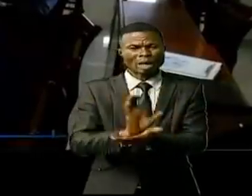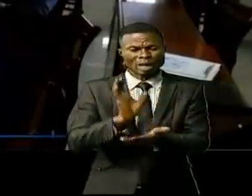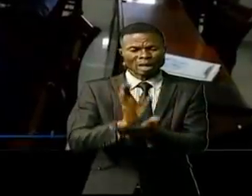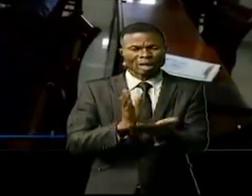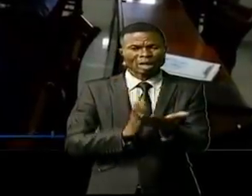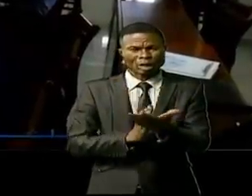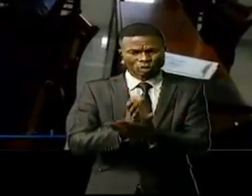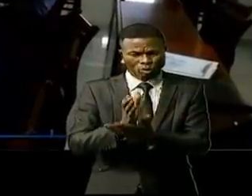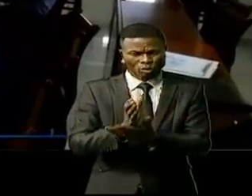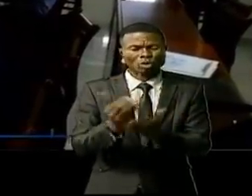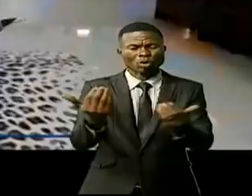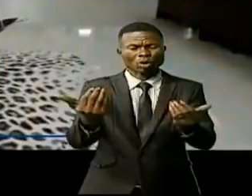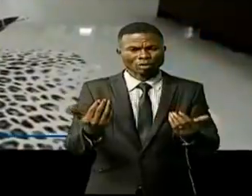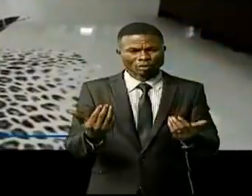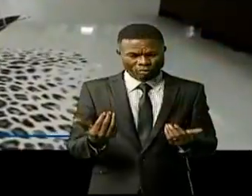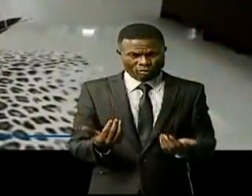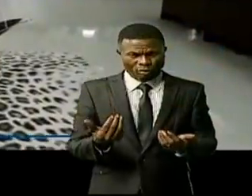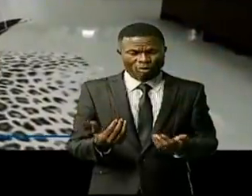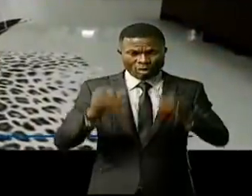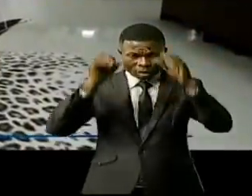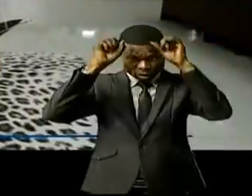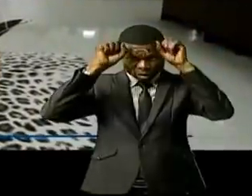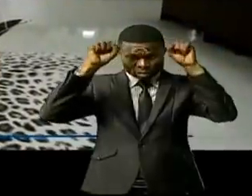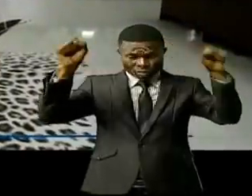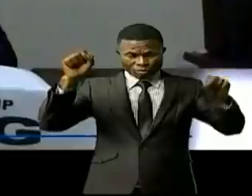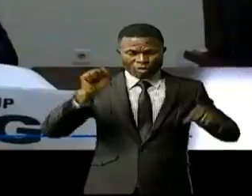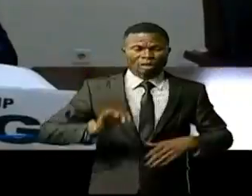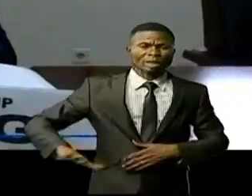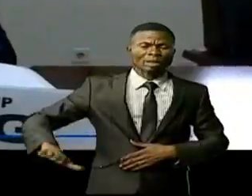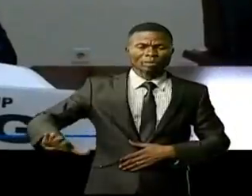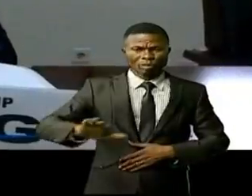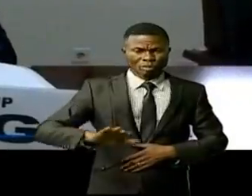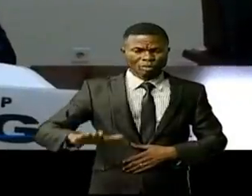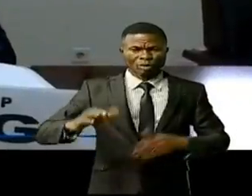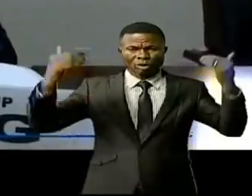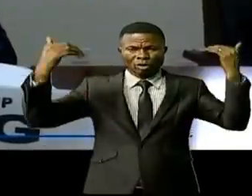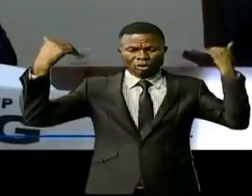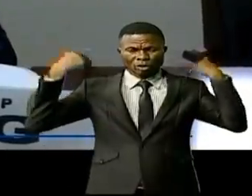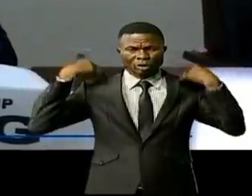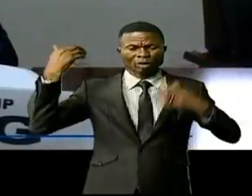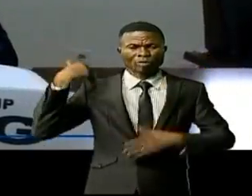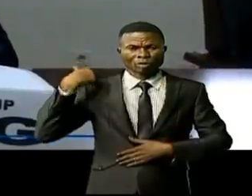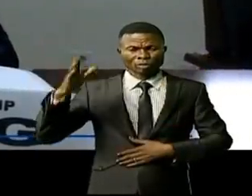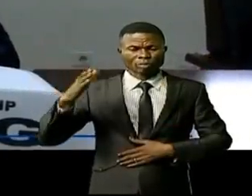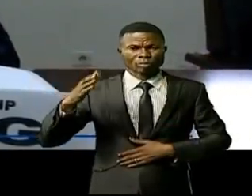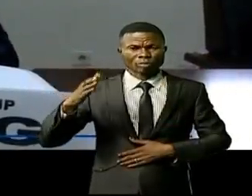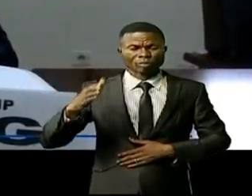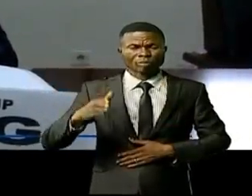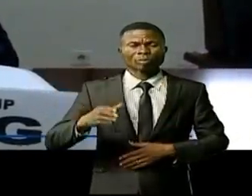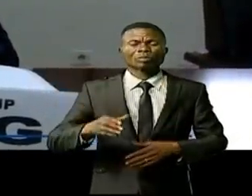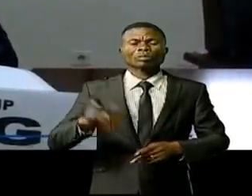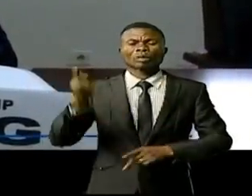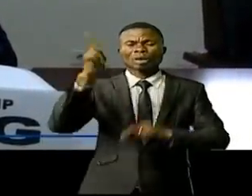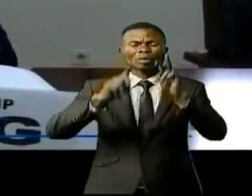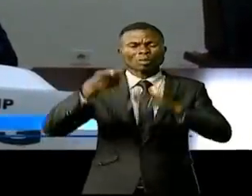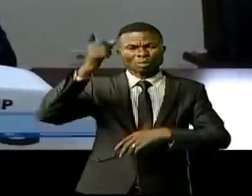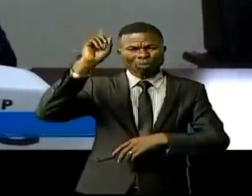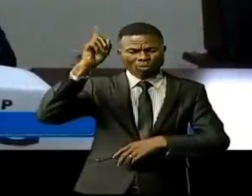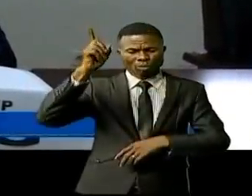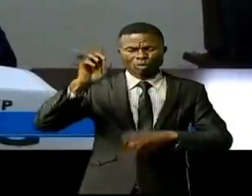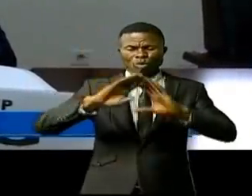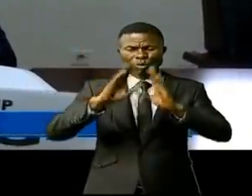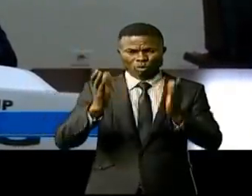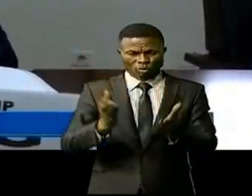et la volonté du président de la République, chef de l'État, le plus grand document de prestige